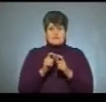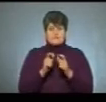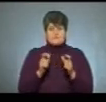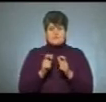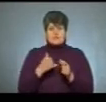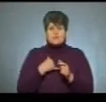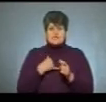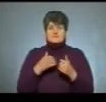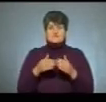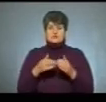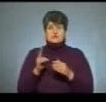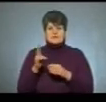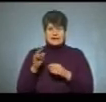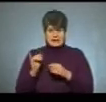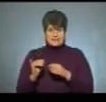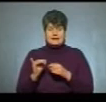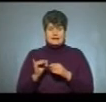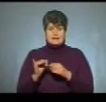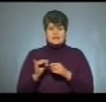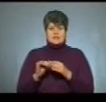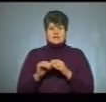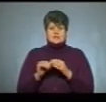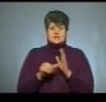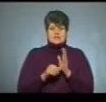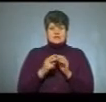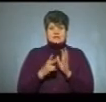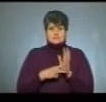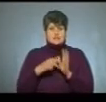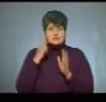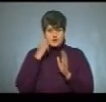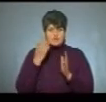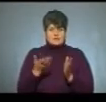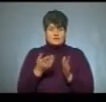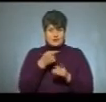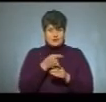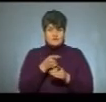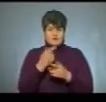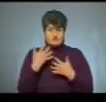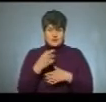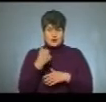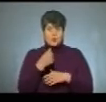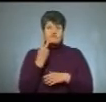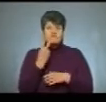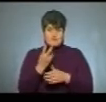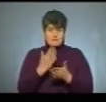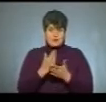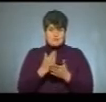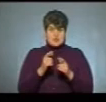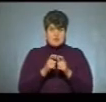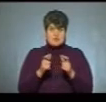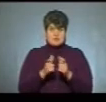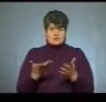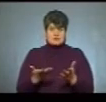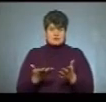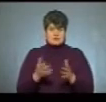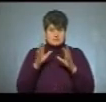В нас випускники 11 класу 16-17-річні, то вони вже років два мали б мати цю картку. Закон діє з